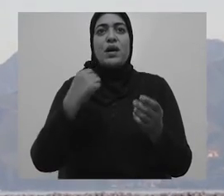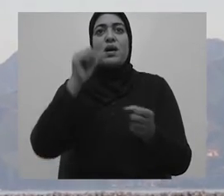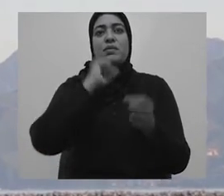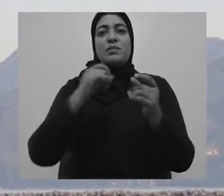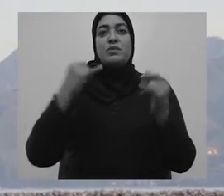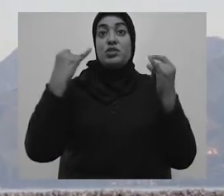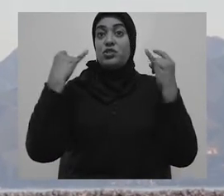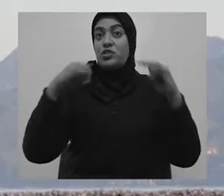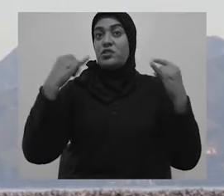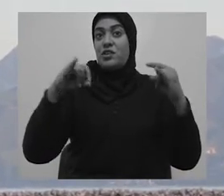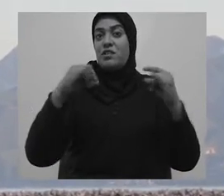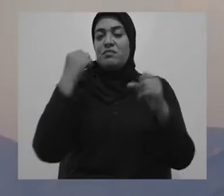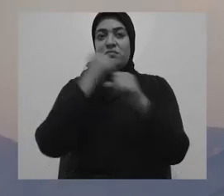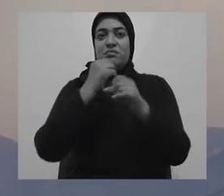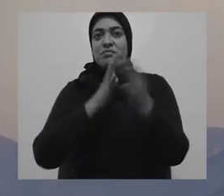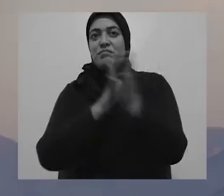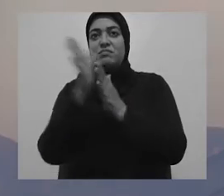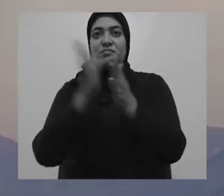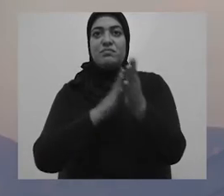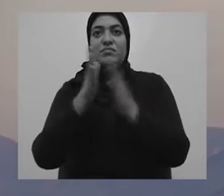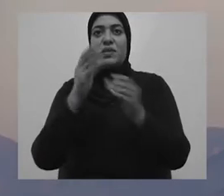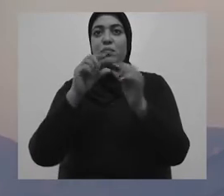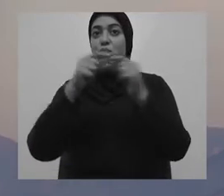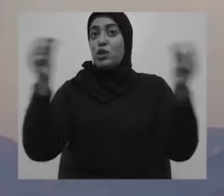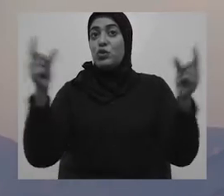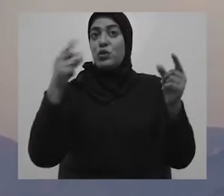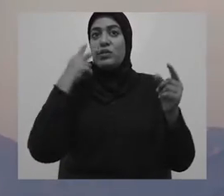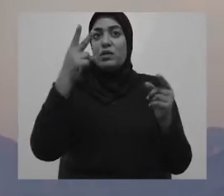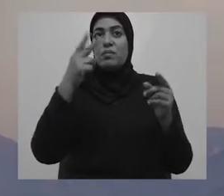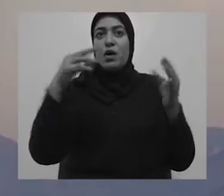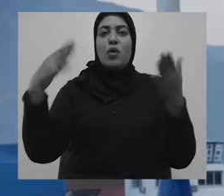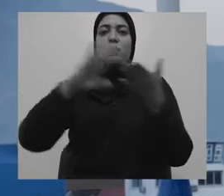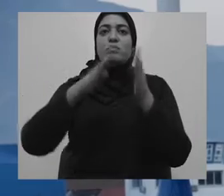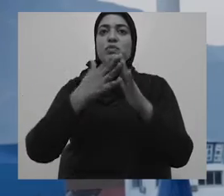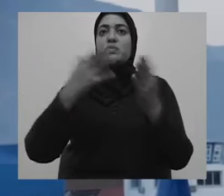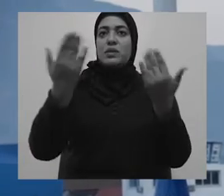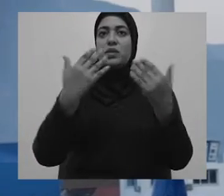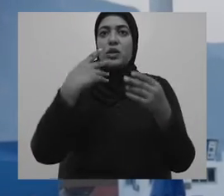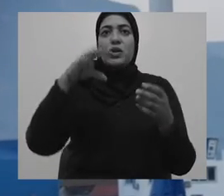protection sociale avec le travail en commun qu'on fera avec les autorités algériennes.